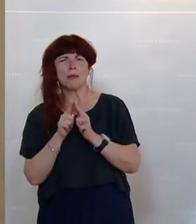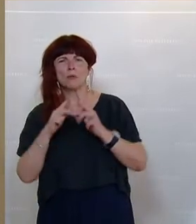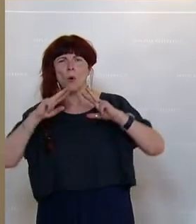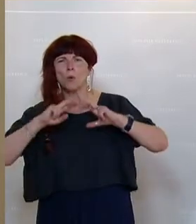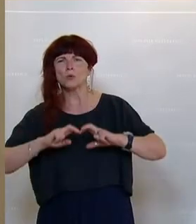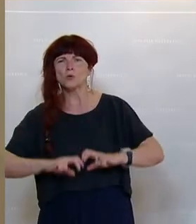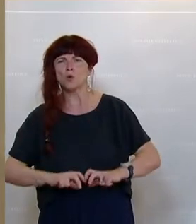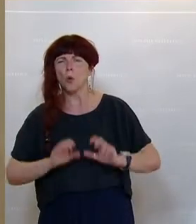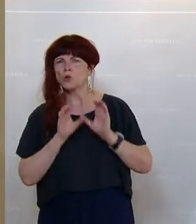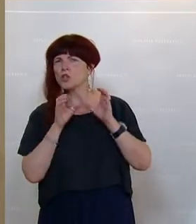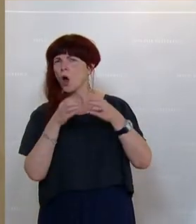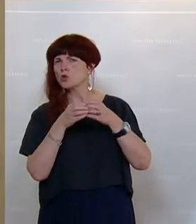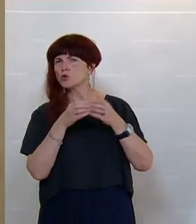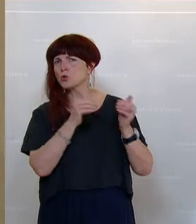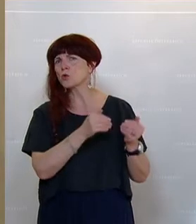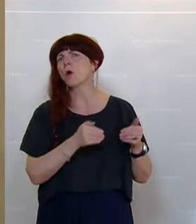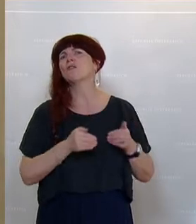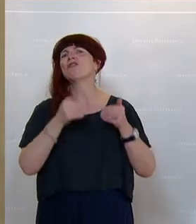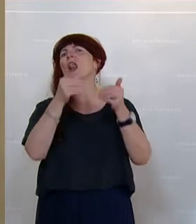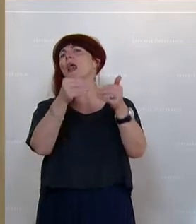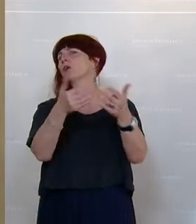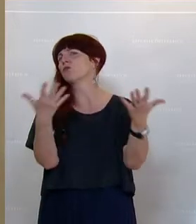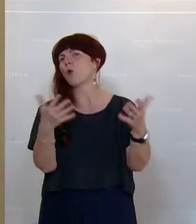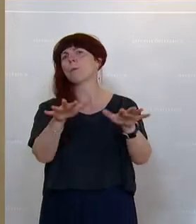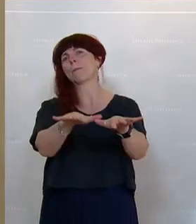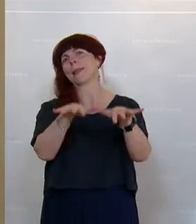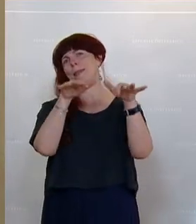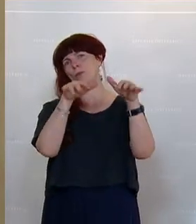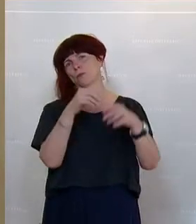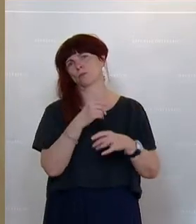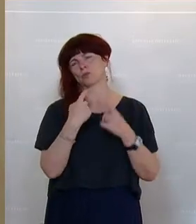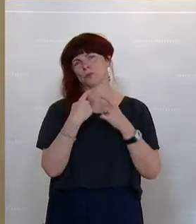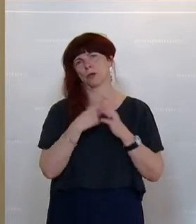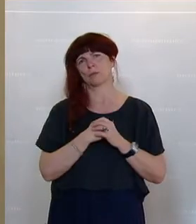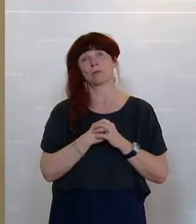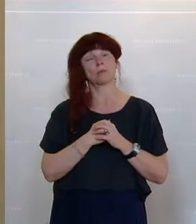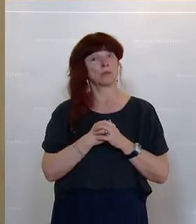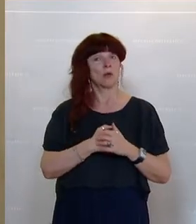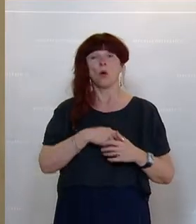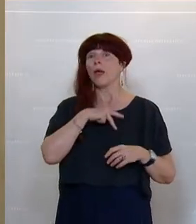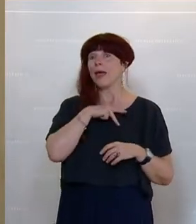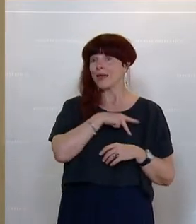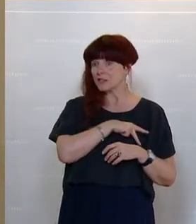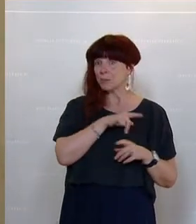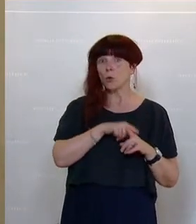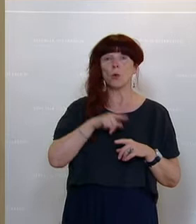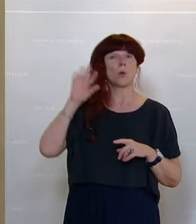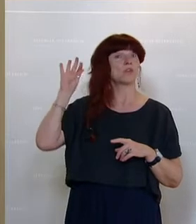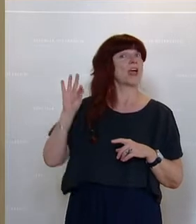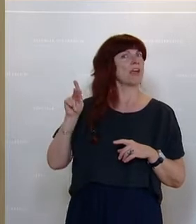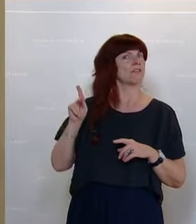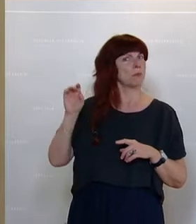verlegt. Und ich bin wirklich überrascht, dass sich hier die SPÖ gemeinsam mit der FPÖ zu dieser